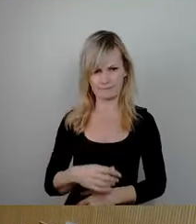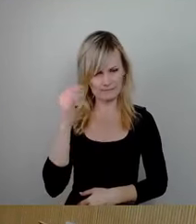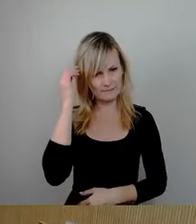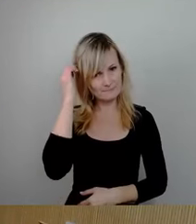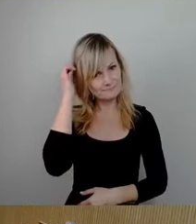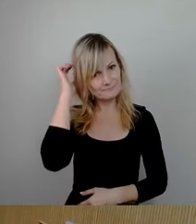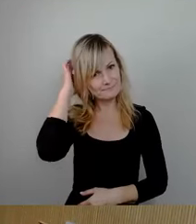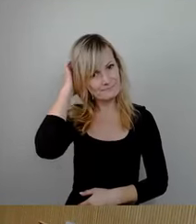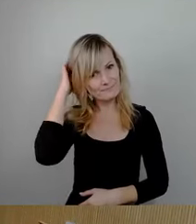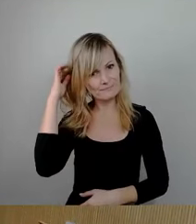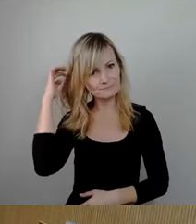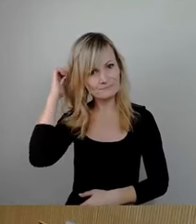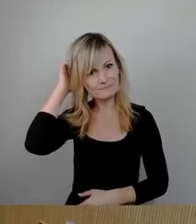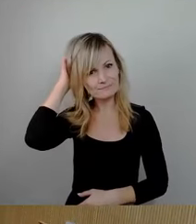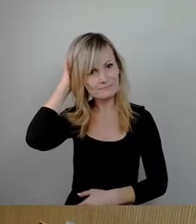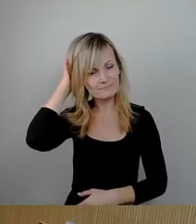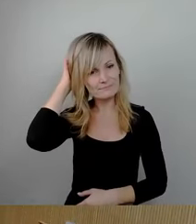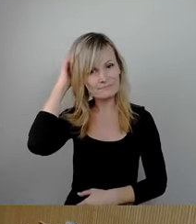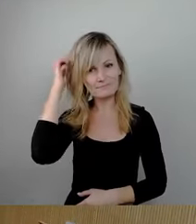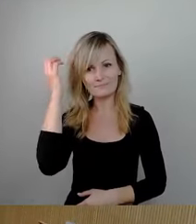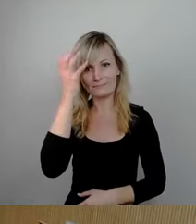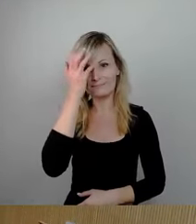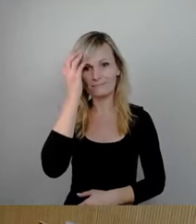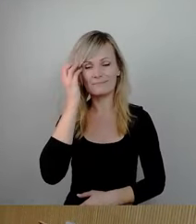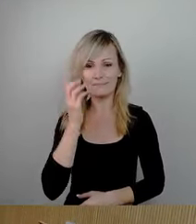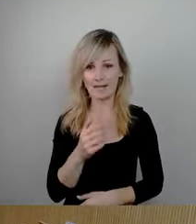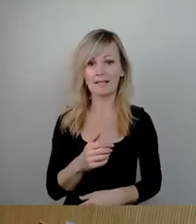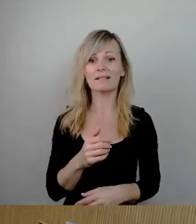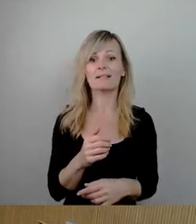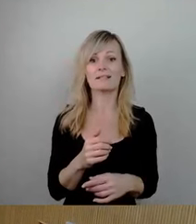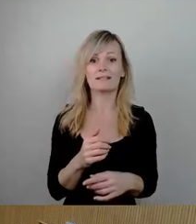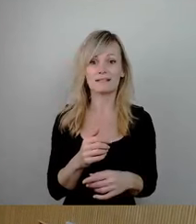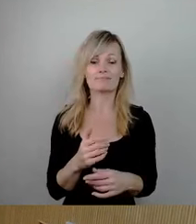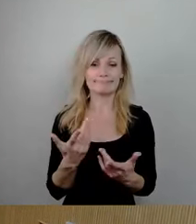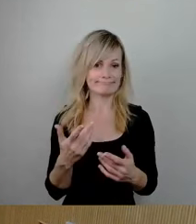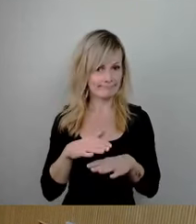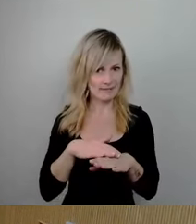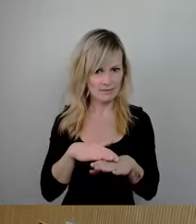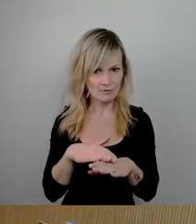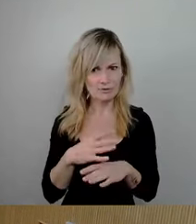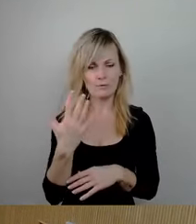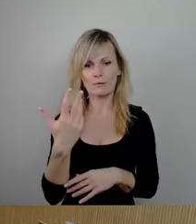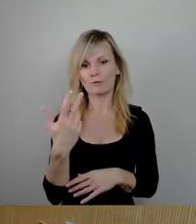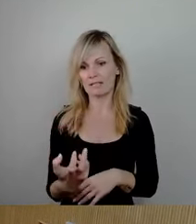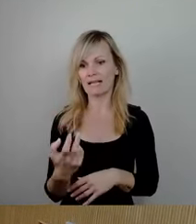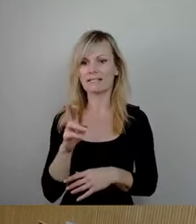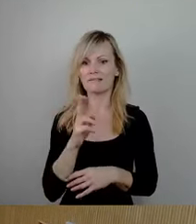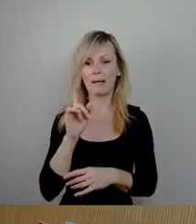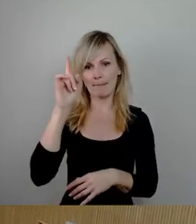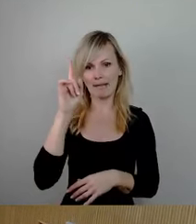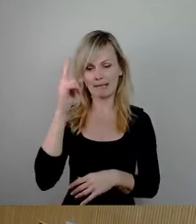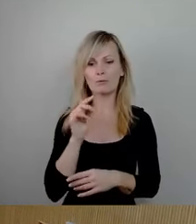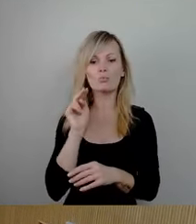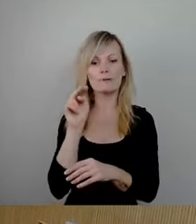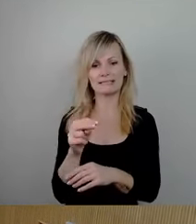So, entschuldigen Sie, jetzt hatte ich natürlich die Redner übersehen gehabt, die sich zu 35 gemeldet hatten und das sind